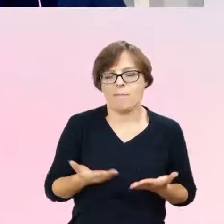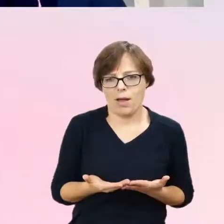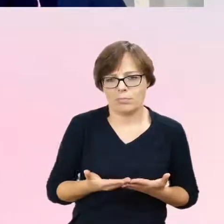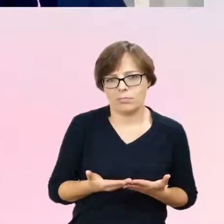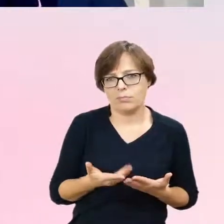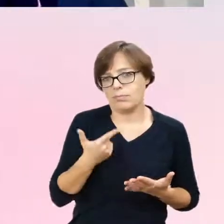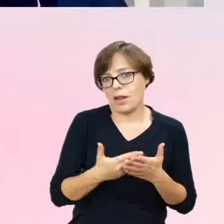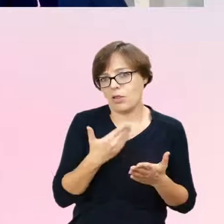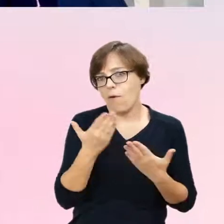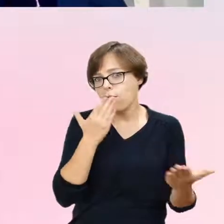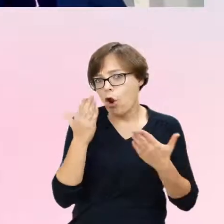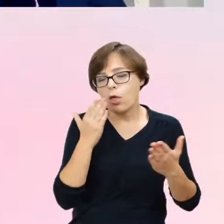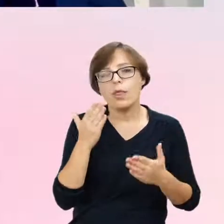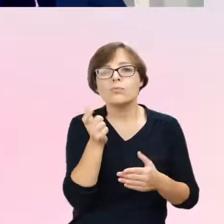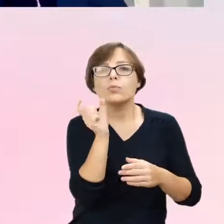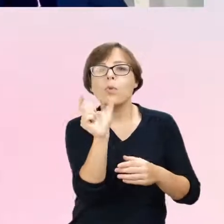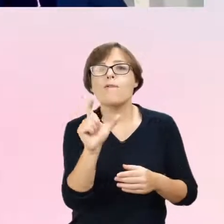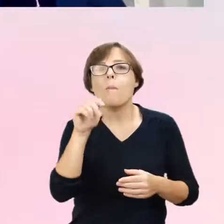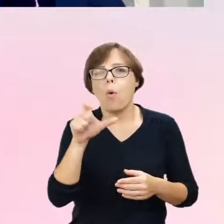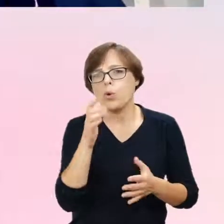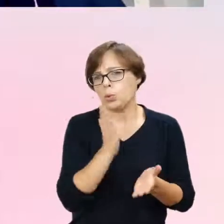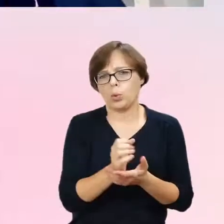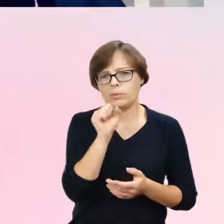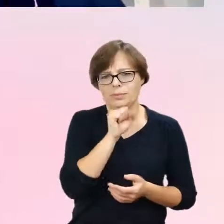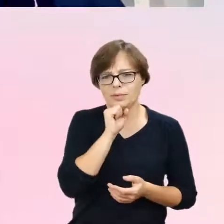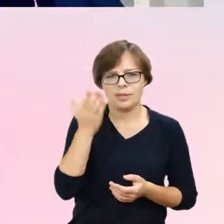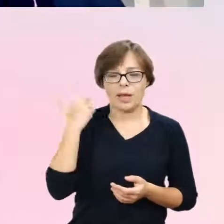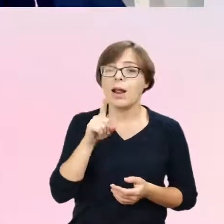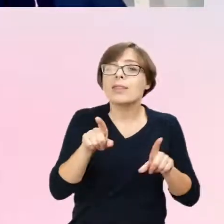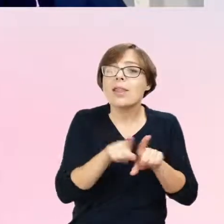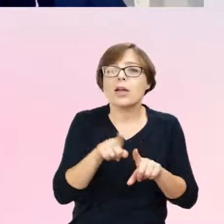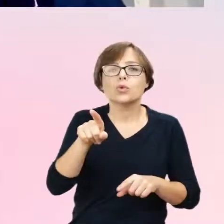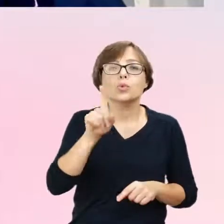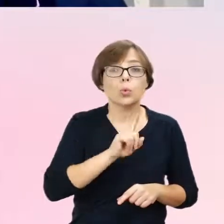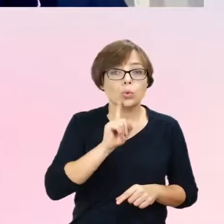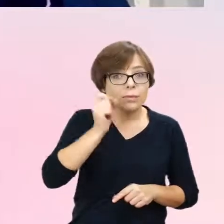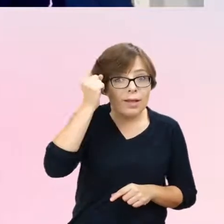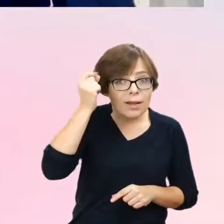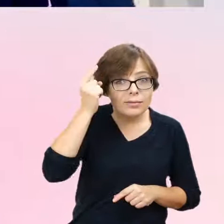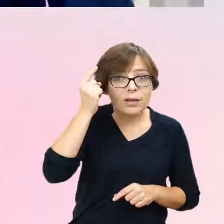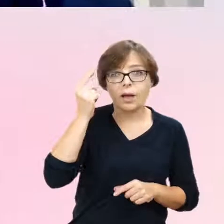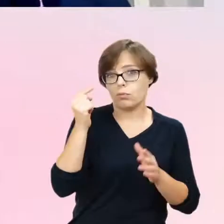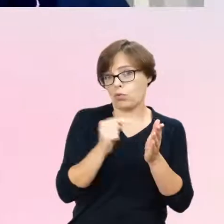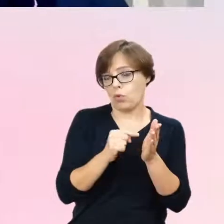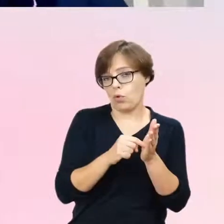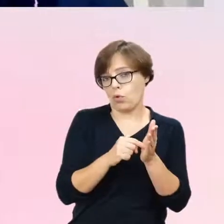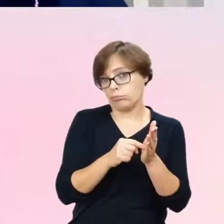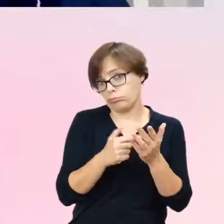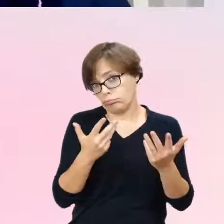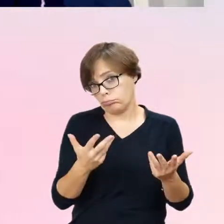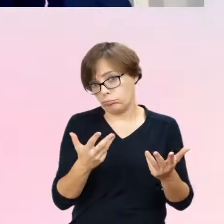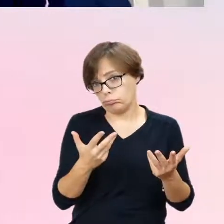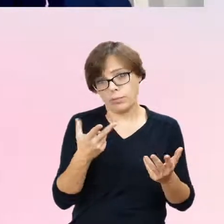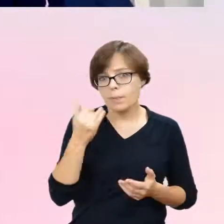przestarzałe, a z kolei sztuczna inteligencja to jakby niekoniecznie mamy tam